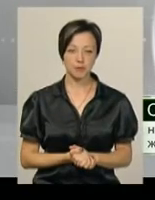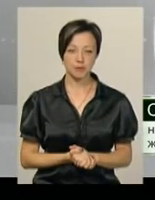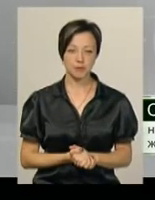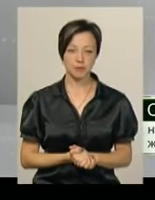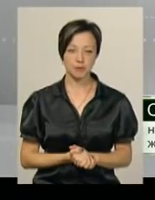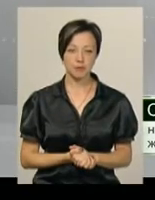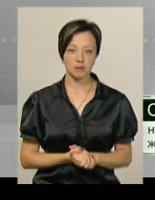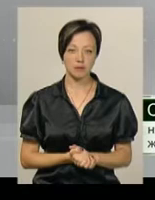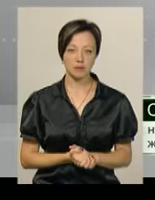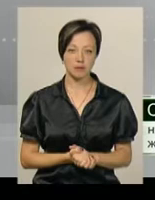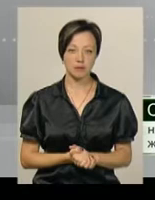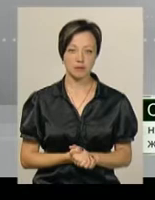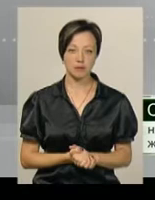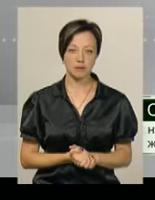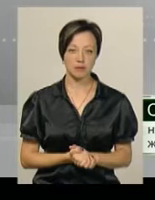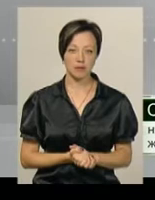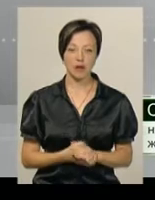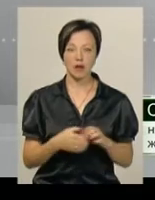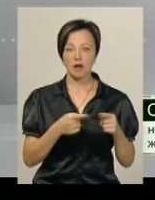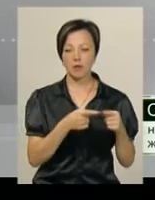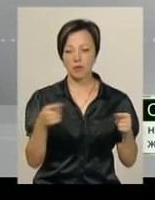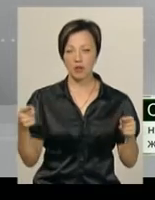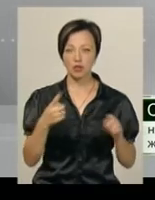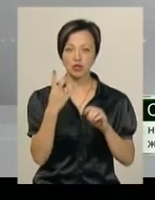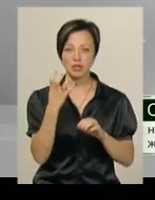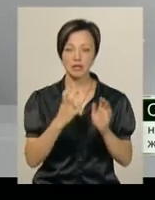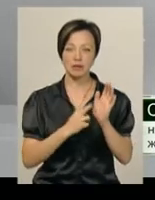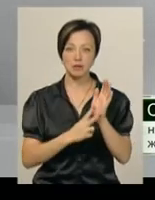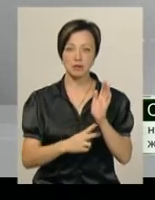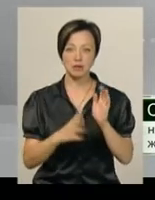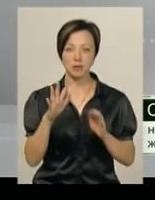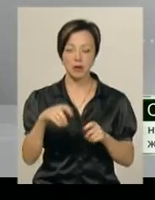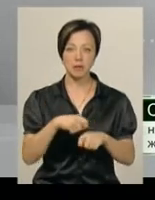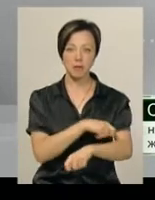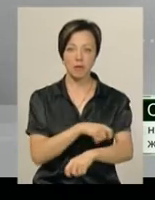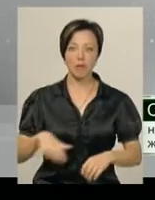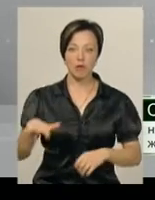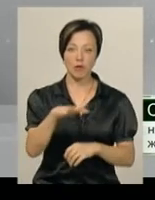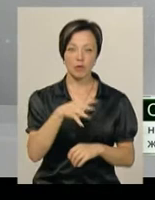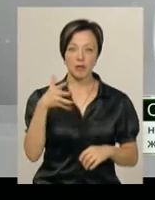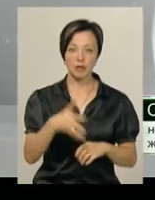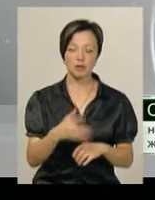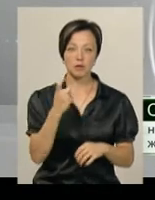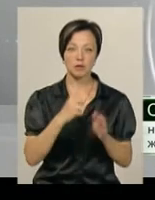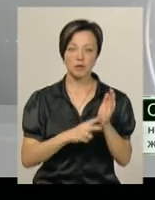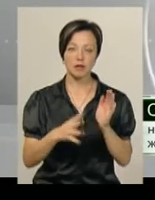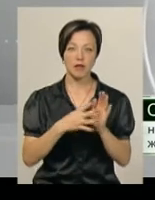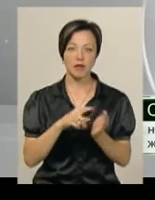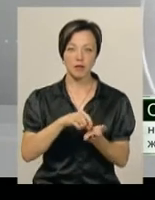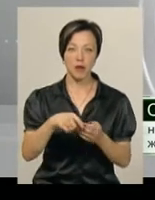ділянки 470 метрів. Клоща виконання робіт 5199 метрів квадратних. На